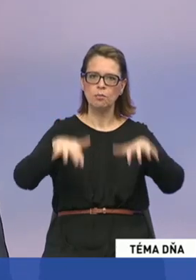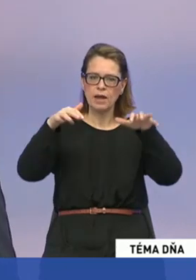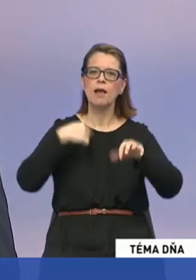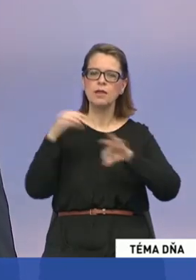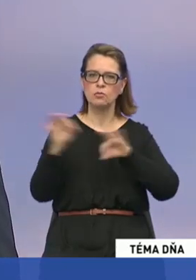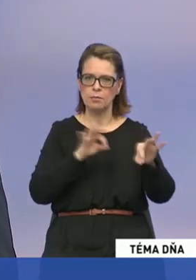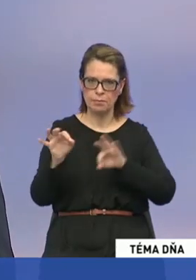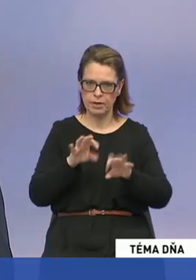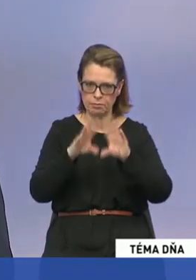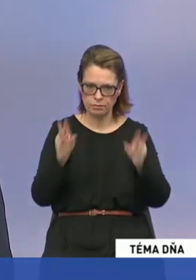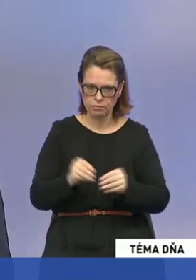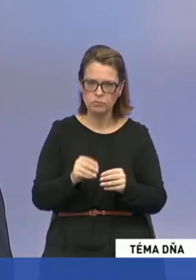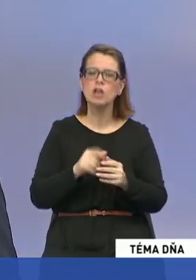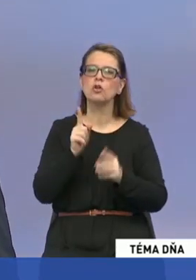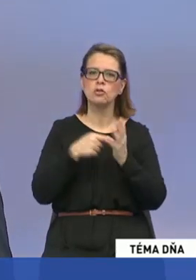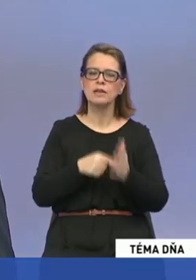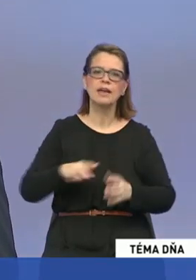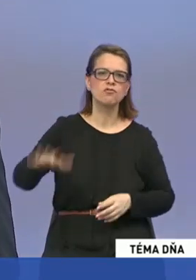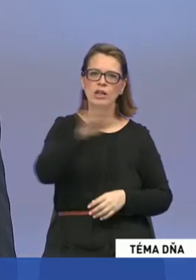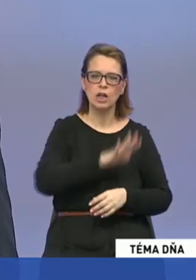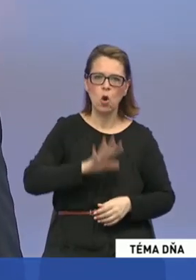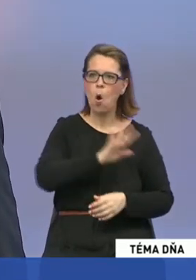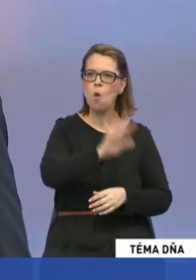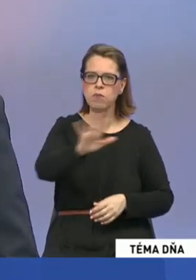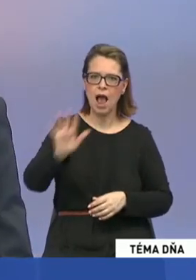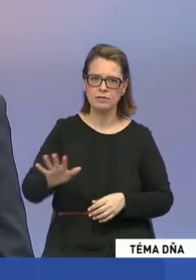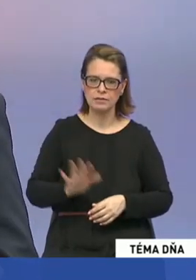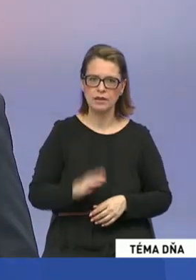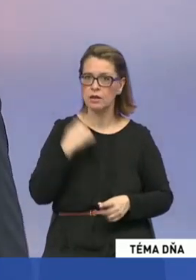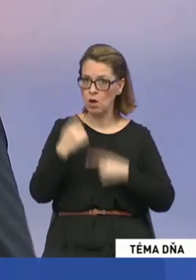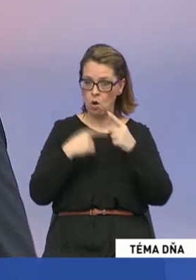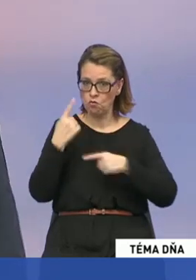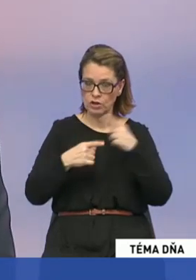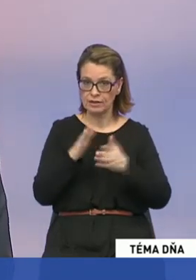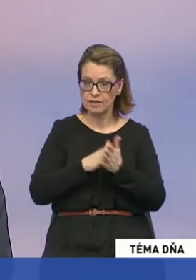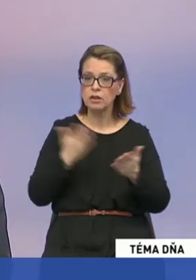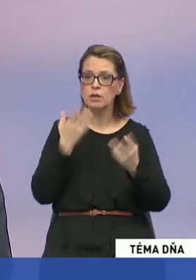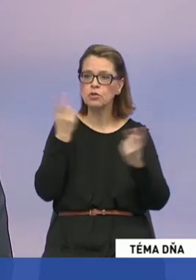To isté je aj v ostatných oblastiach. A keď sme sa bavili na začiatku o tom, že kde budeme hľadať